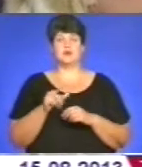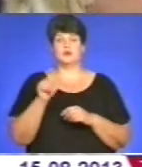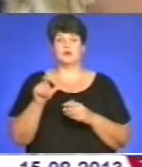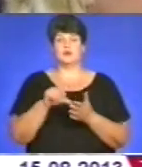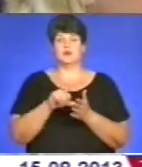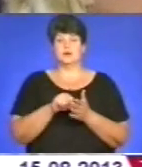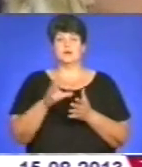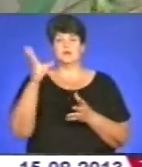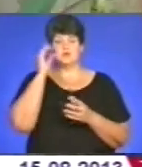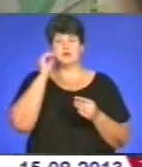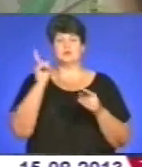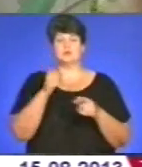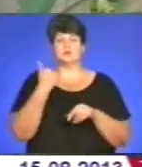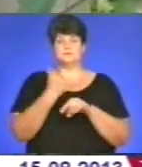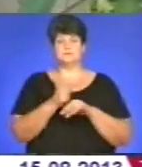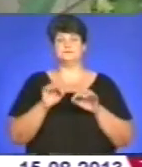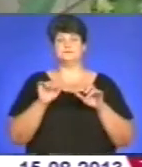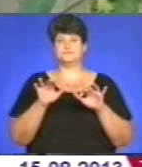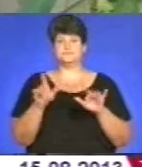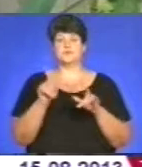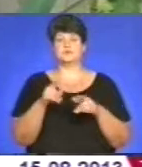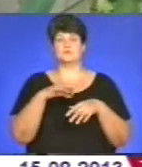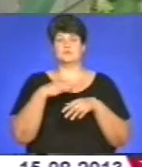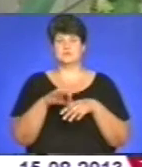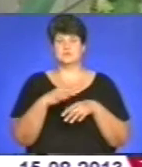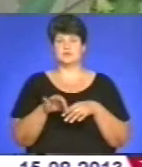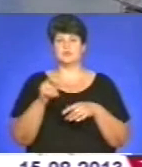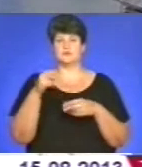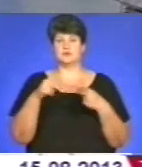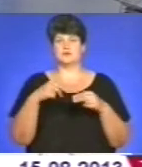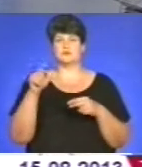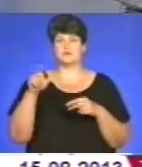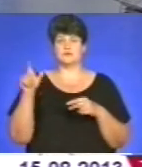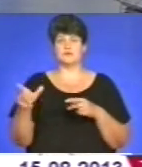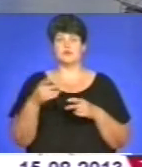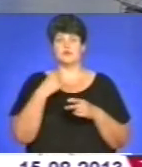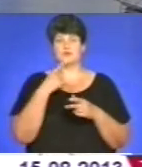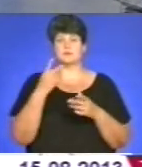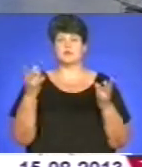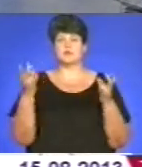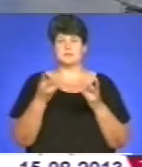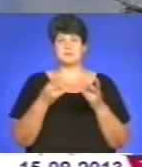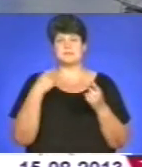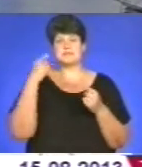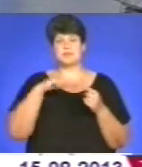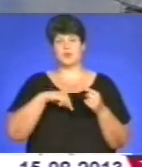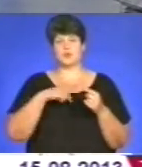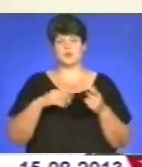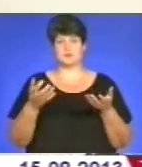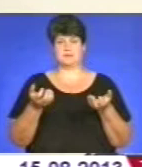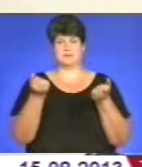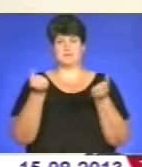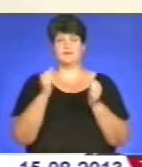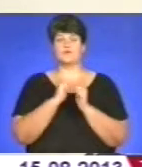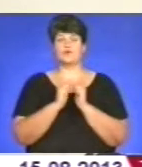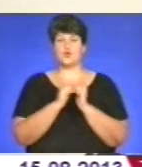дієві механізми захисту прав осіб, що постраждали від торгівлі людьми, незначні. Акцентують на потребі психологічної підтримки. В